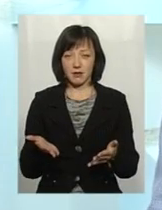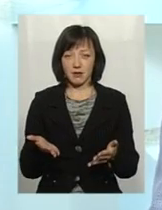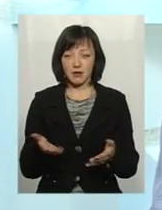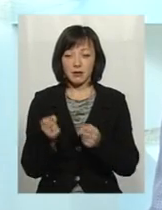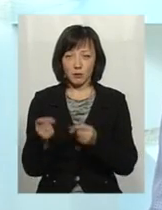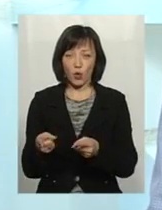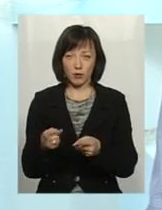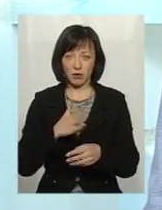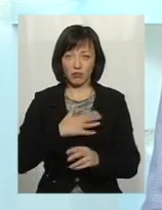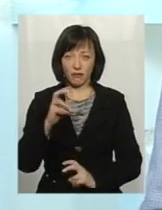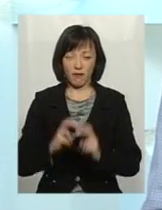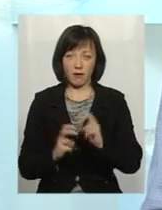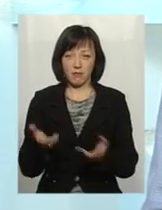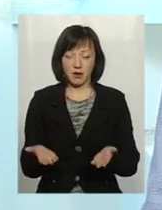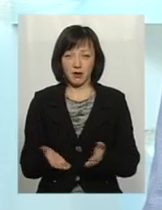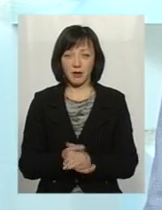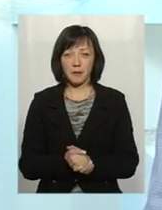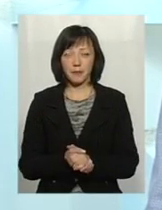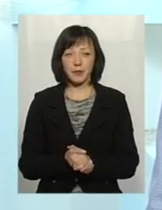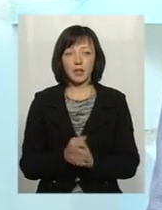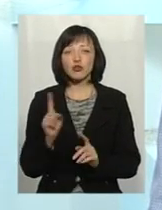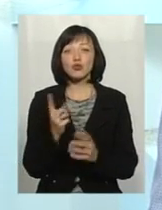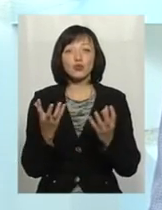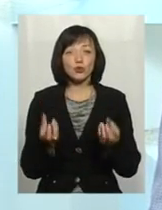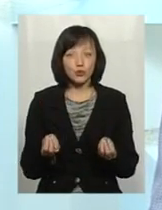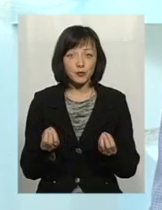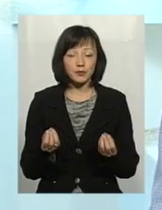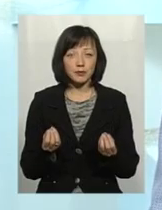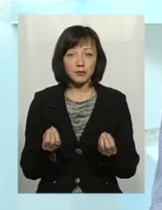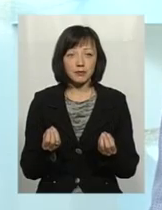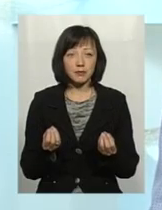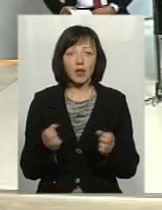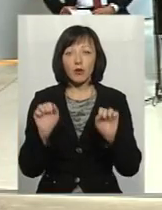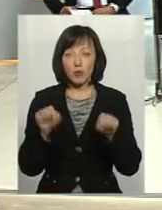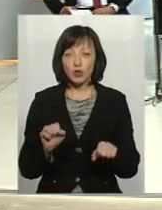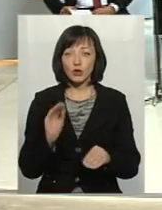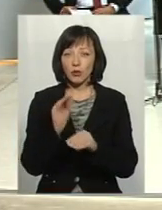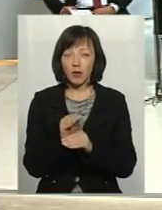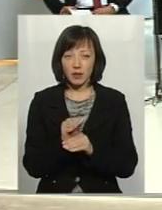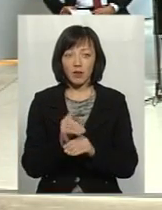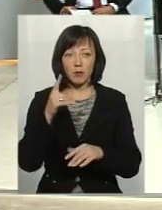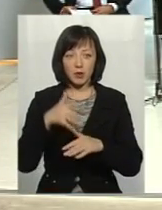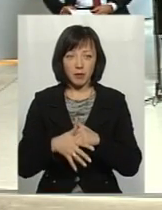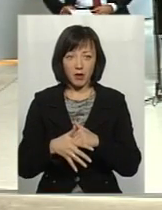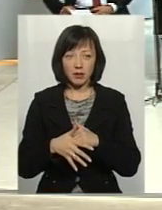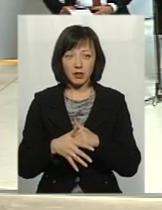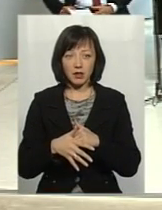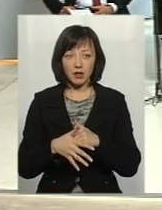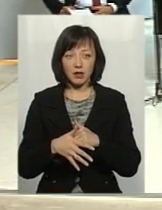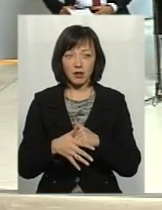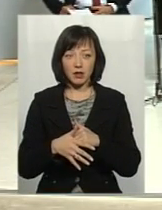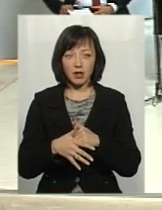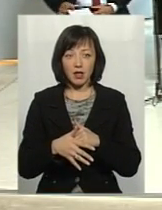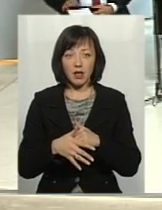зброси фабрики. Що ще? Тут можна добавити. Люди ж понимають, вони мислят так